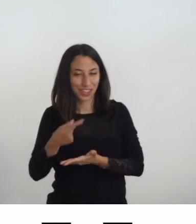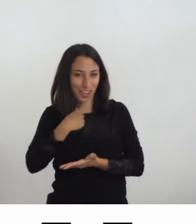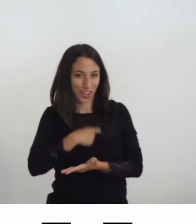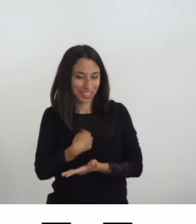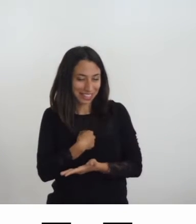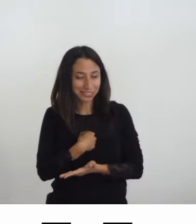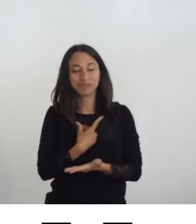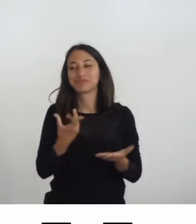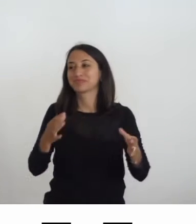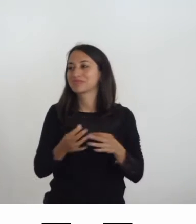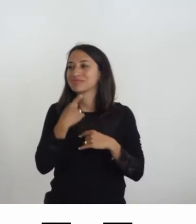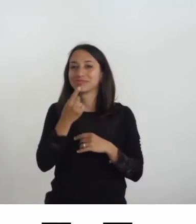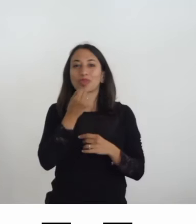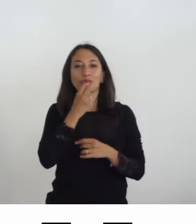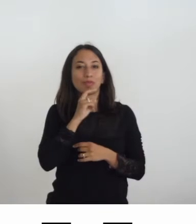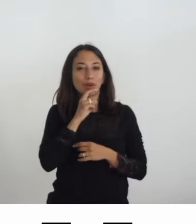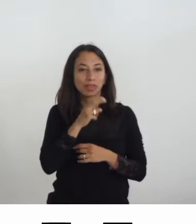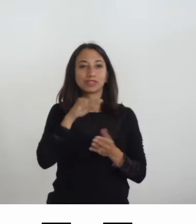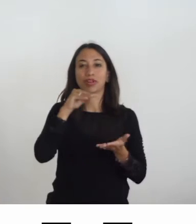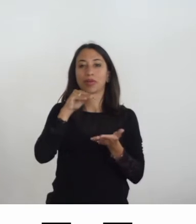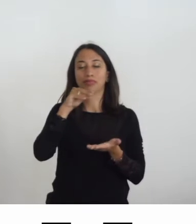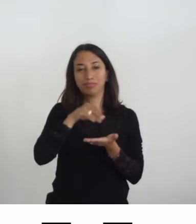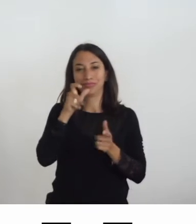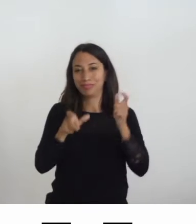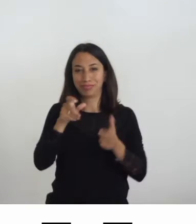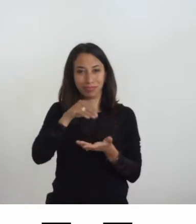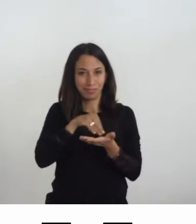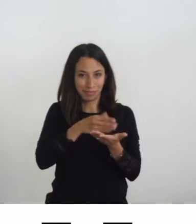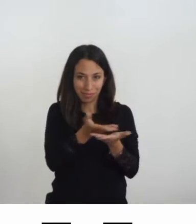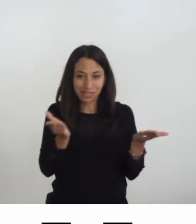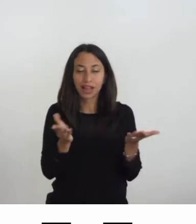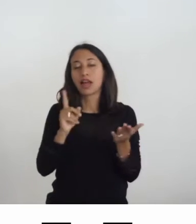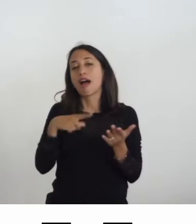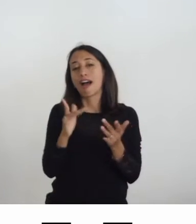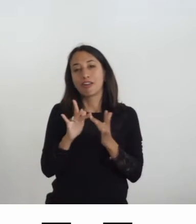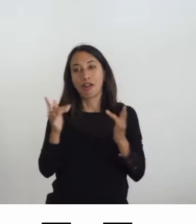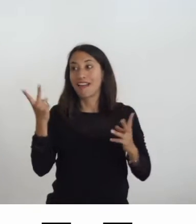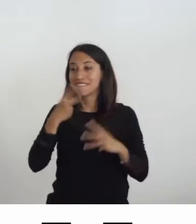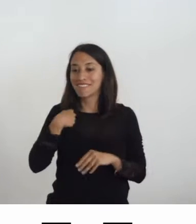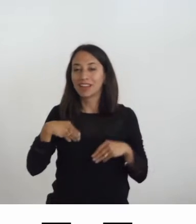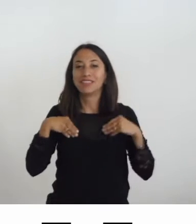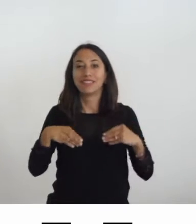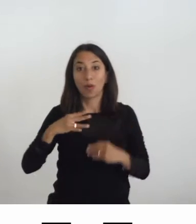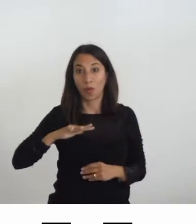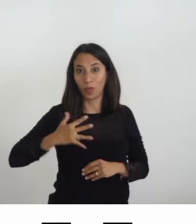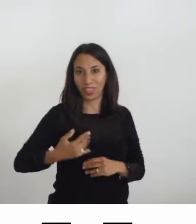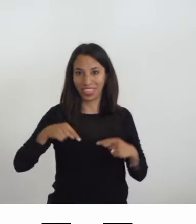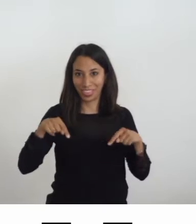Buon pomeriggio presenti e distanti. Questa è la mia quinta partecipazione alle Accessibility Days